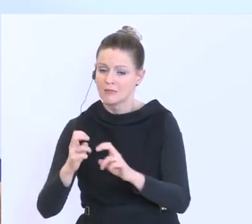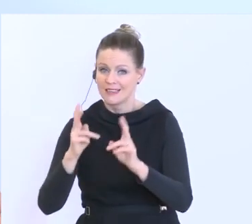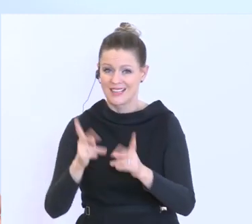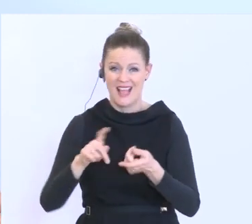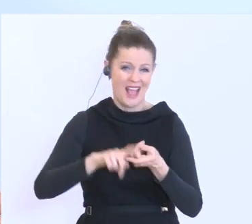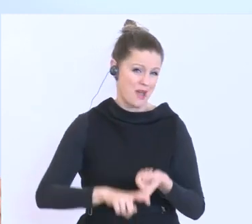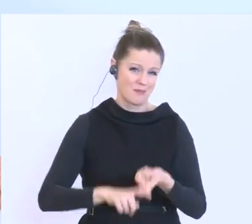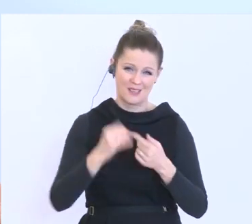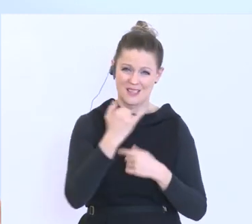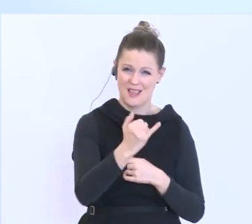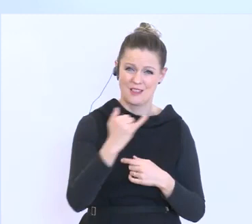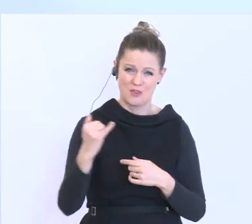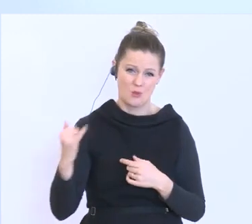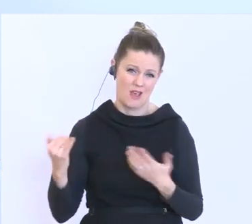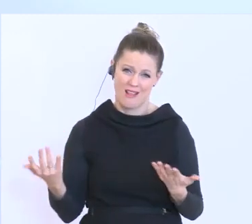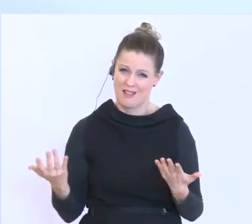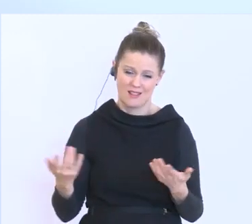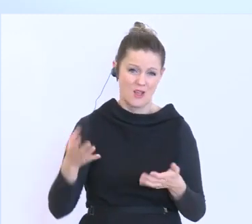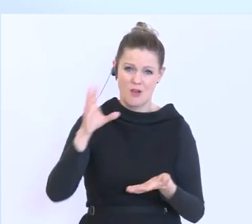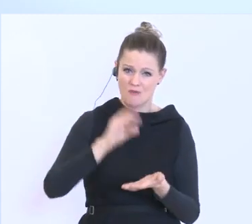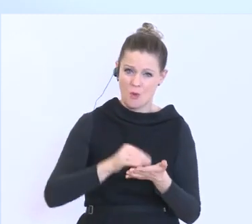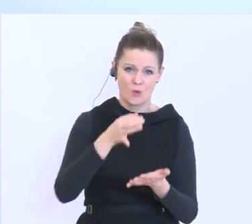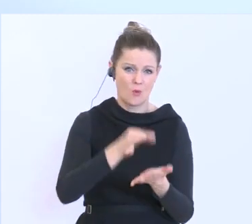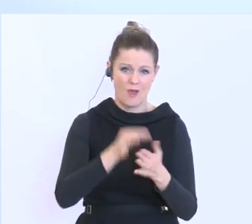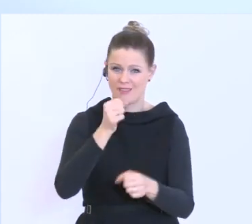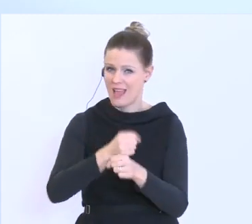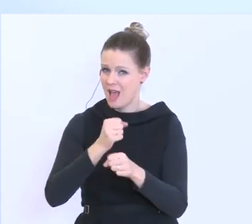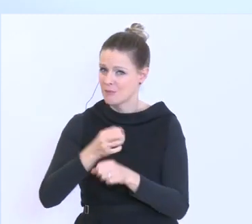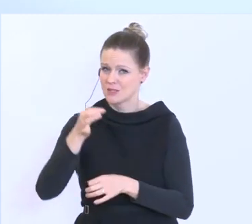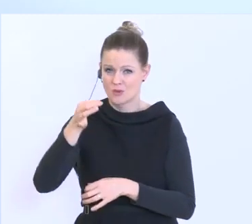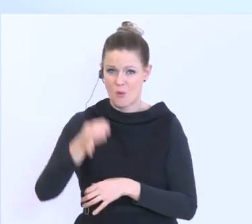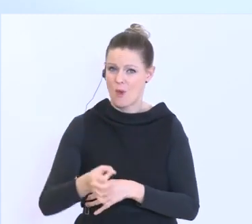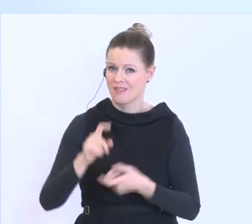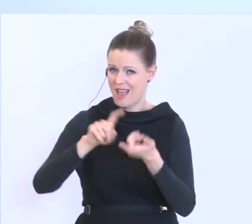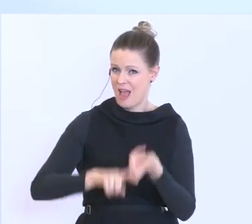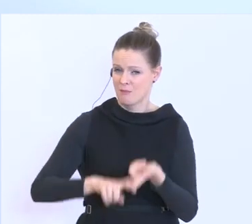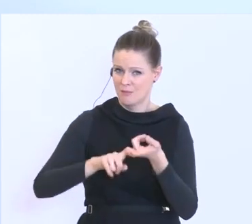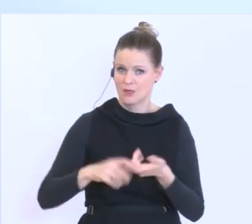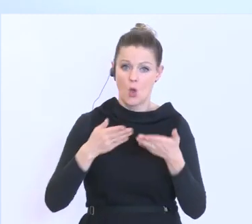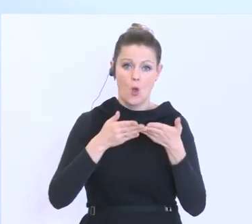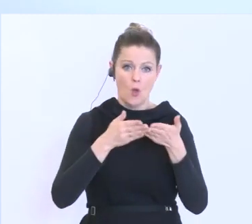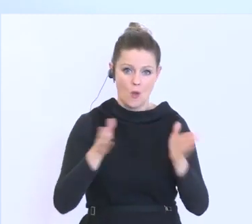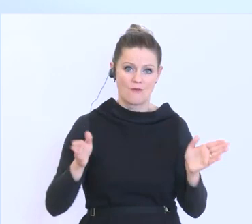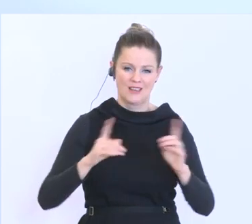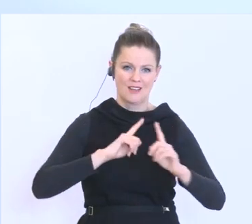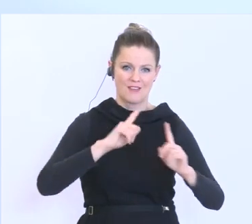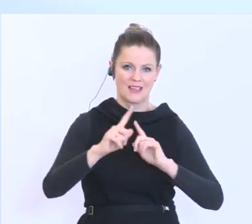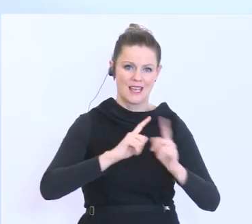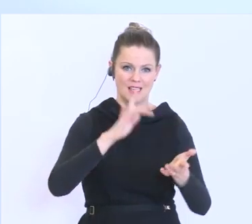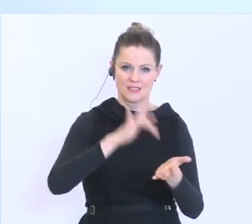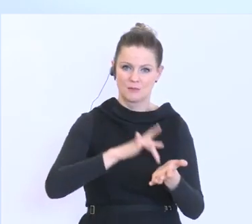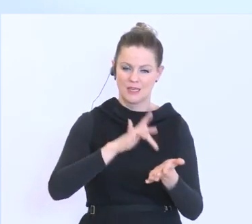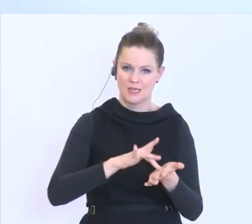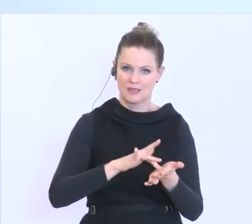ehrlich gesagt vom individuellen Wohnort bzw. Arbeitsort dann auch ab. Die öffentlichen Verkehrsmittel in Österreich